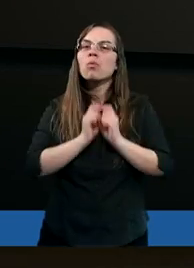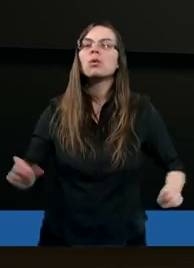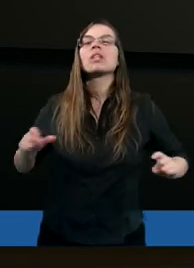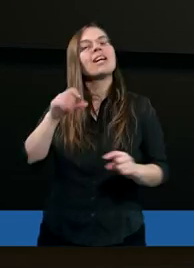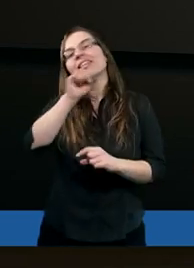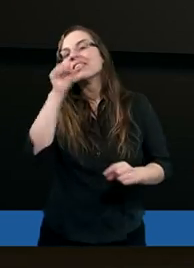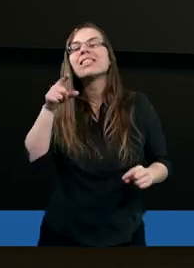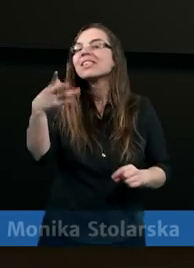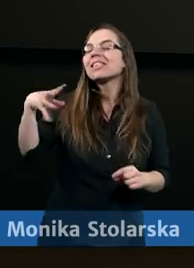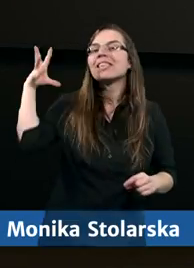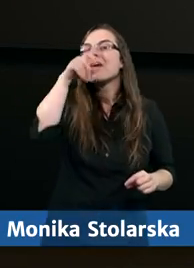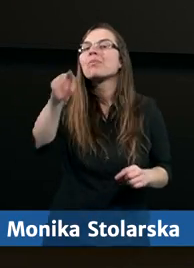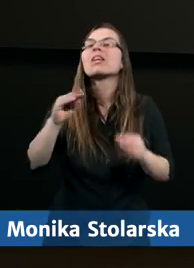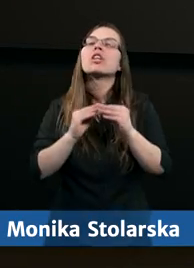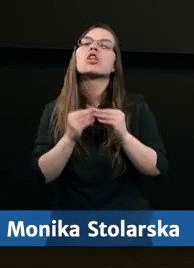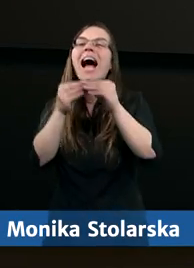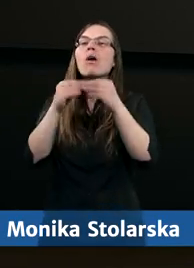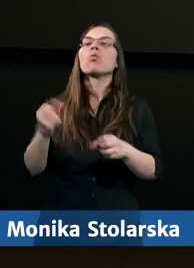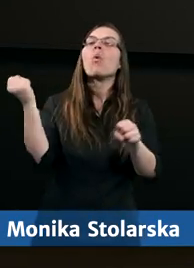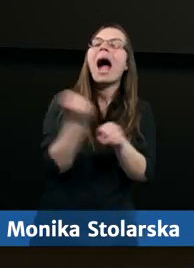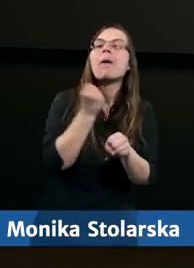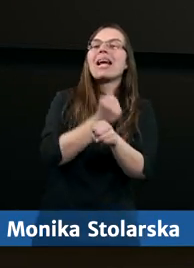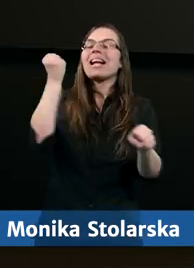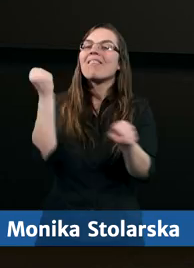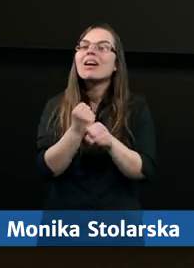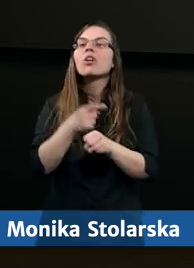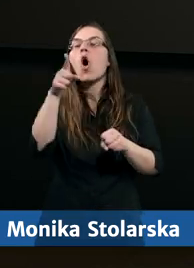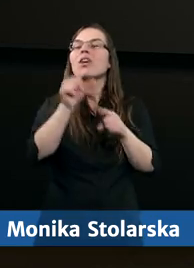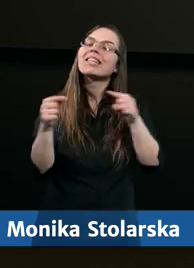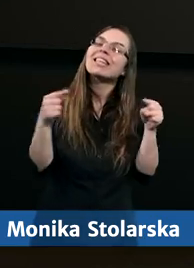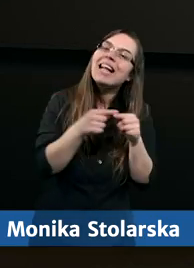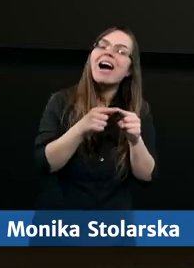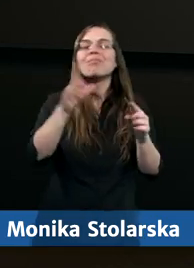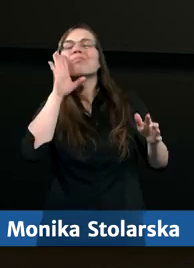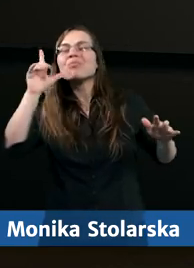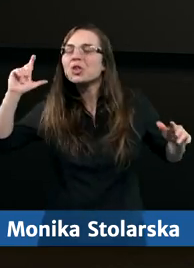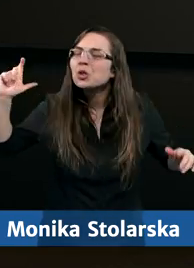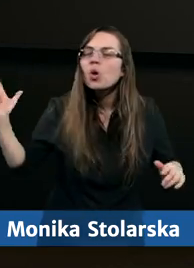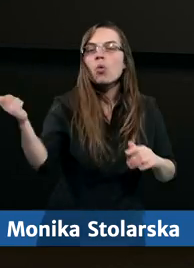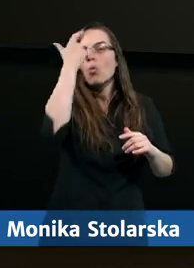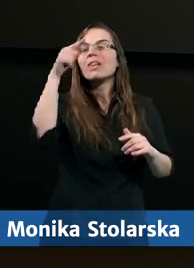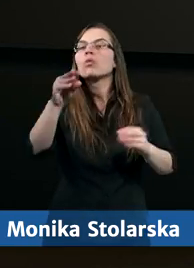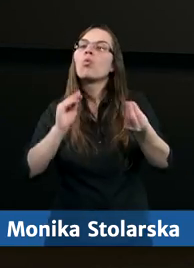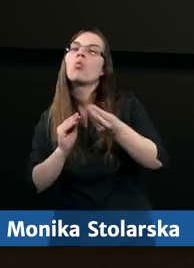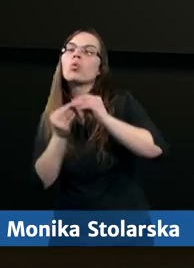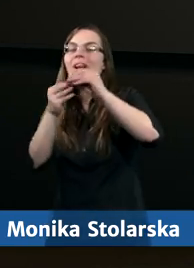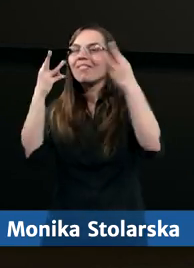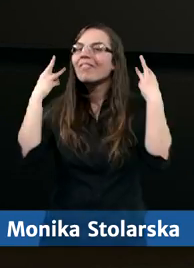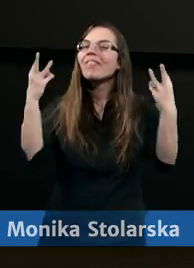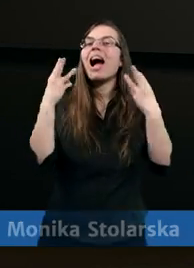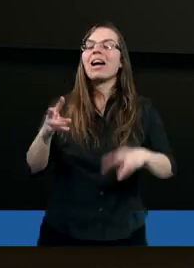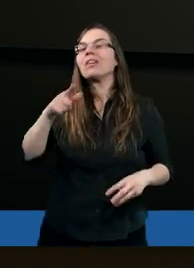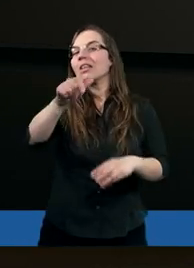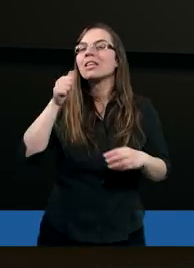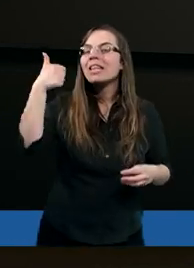zapomnijmy tego kształtu kamienia węgielnego. On jest narożny. On jest tak ukształtowany, że